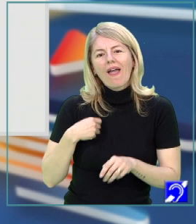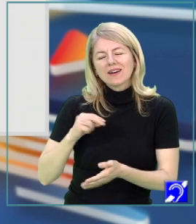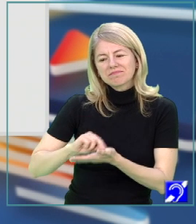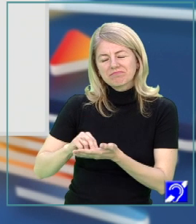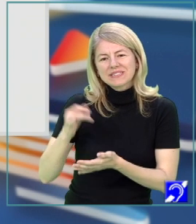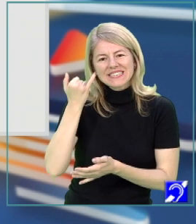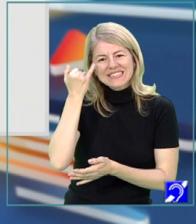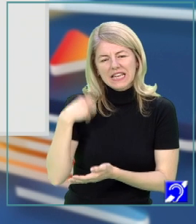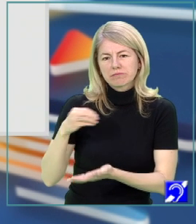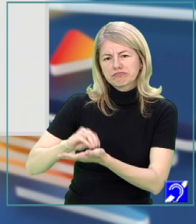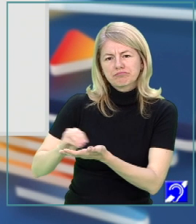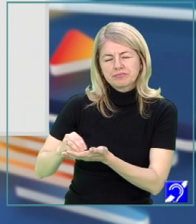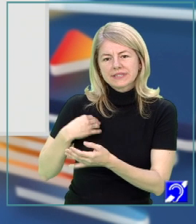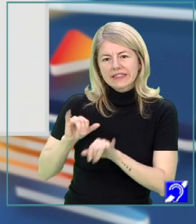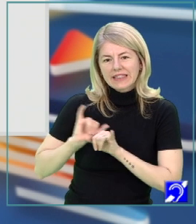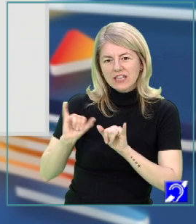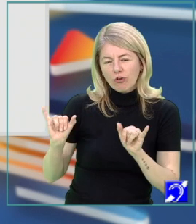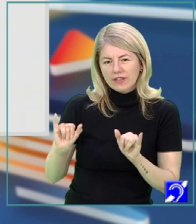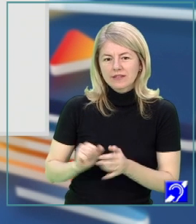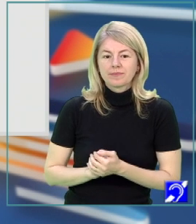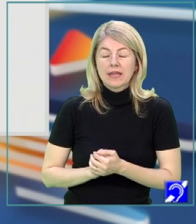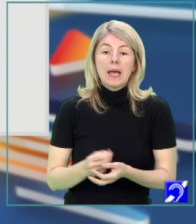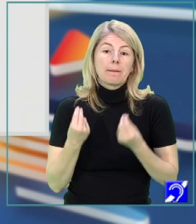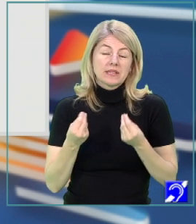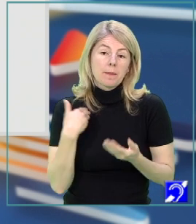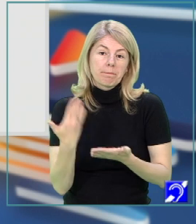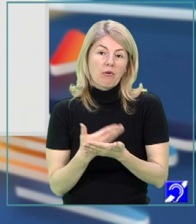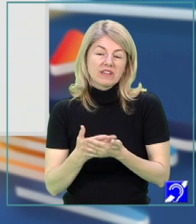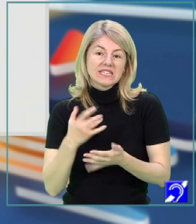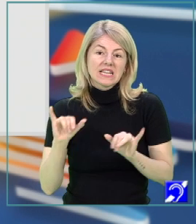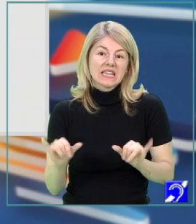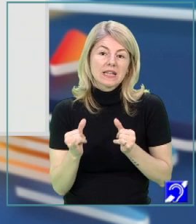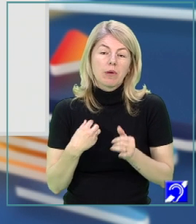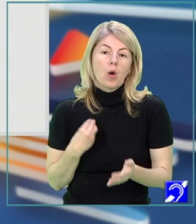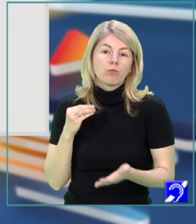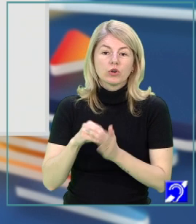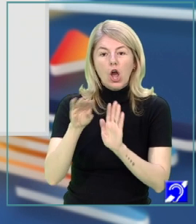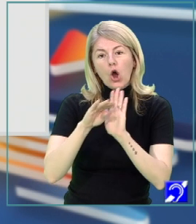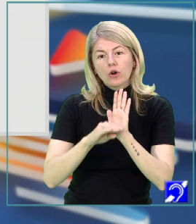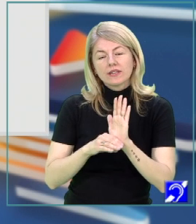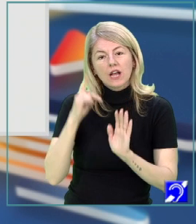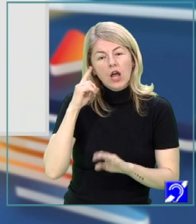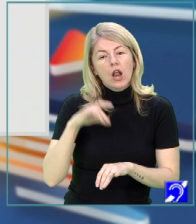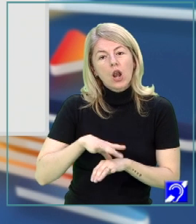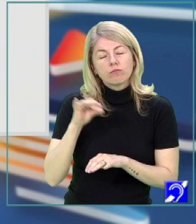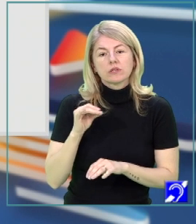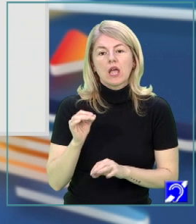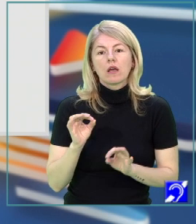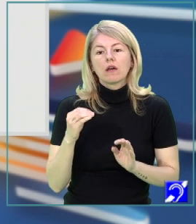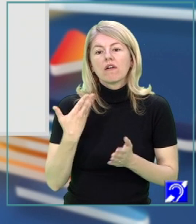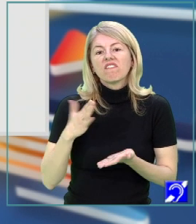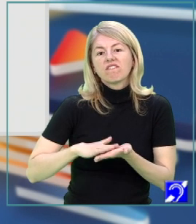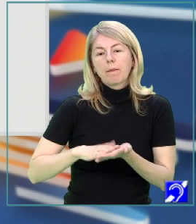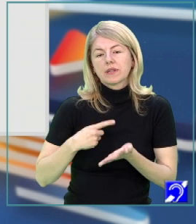idei pe care urmează să le dezvoltați. Și, bineînțeles, povestiți întâmplarea punând în ordine logică faptele prezentate.